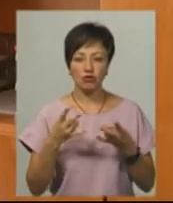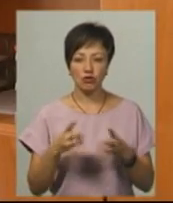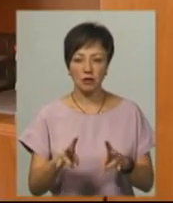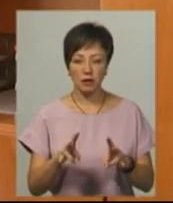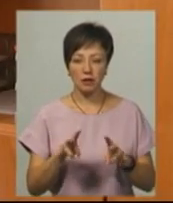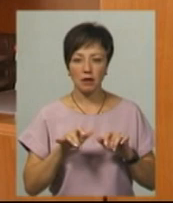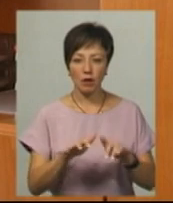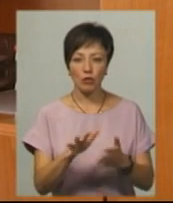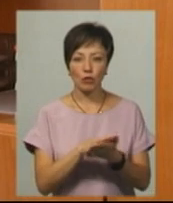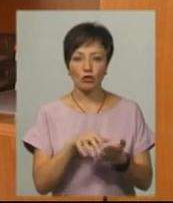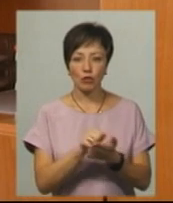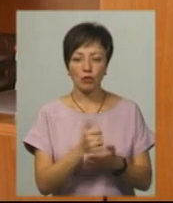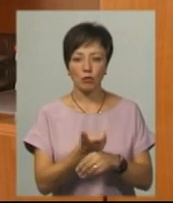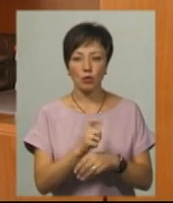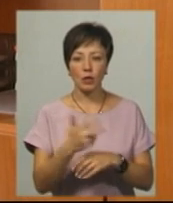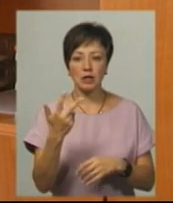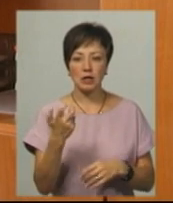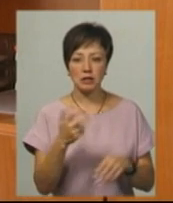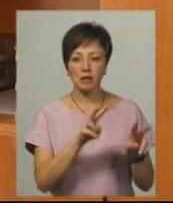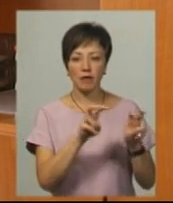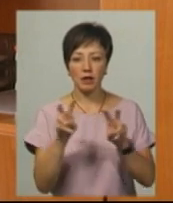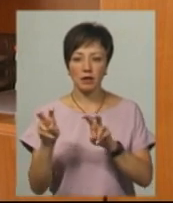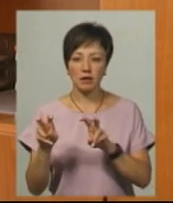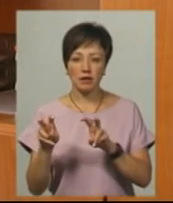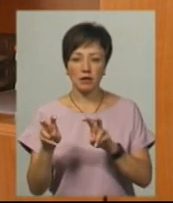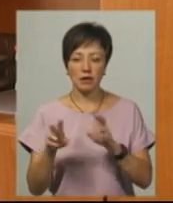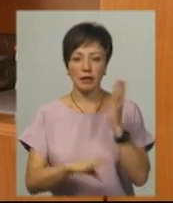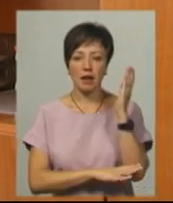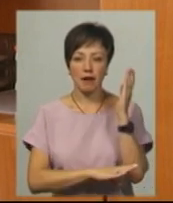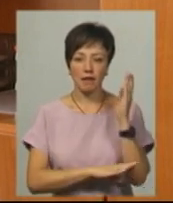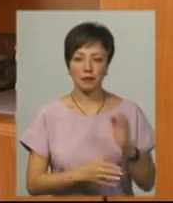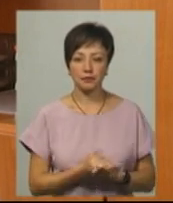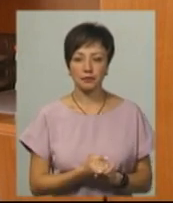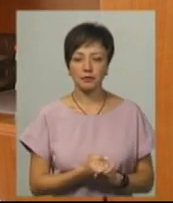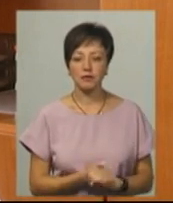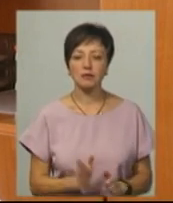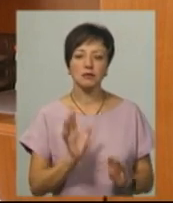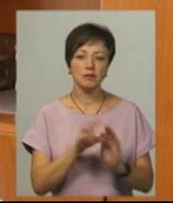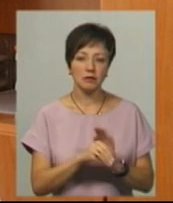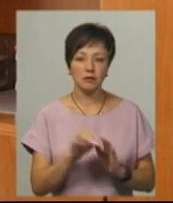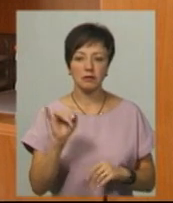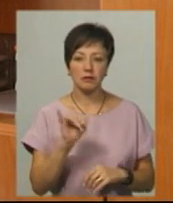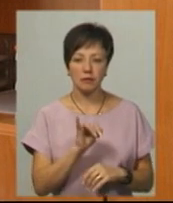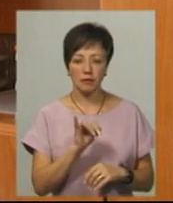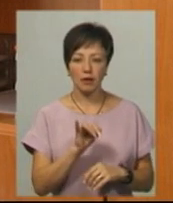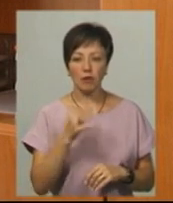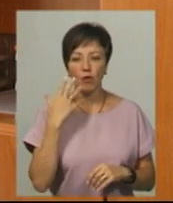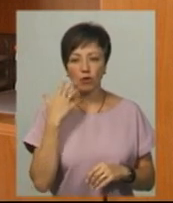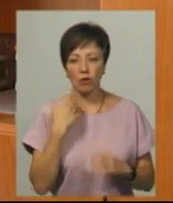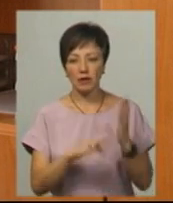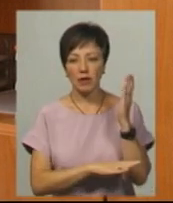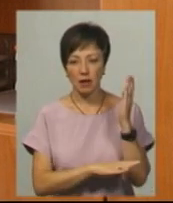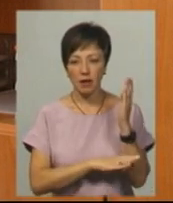пошкоджує понад 300 видів дерев. Сюди відноситься і плодові дерева,